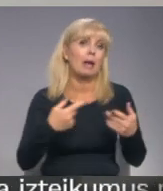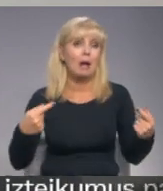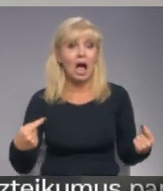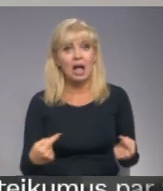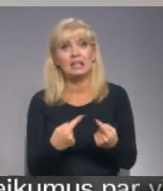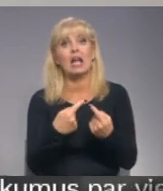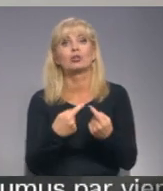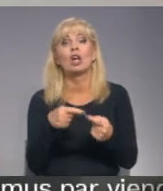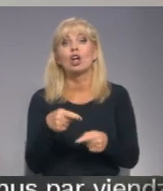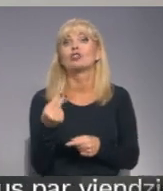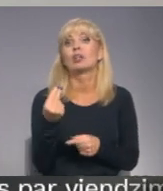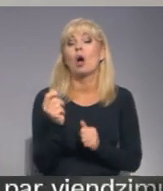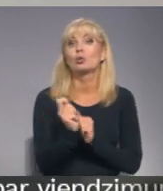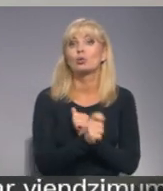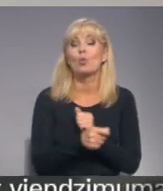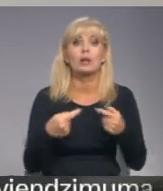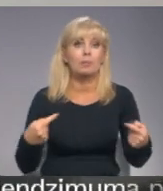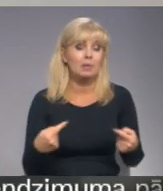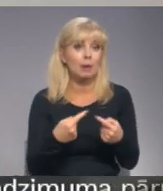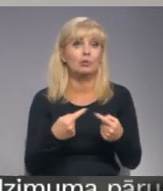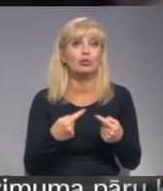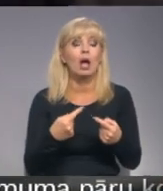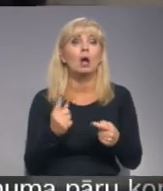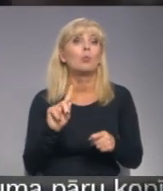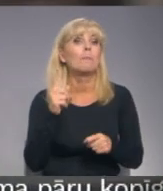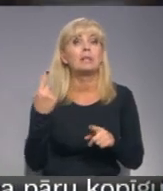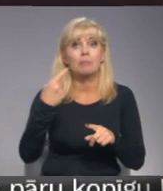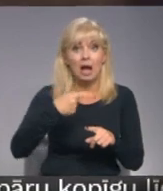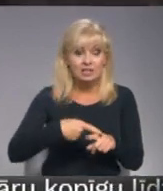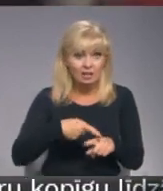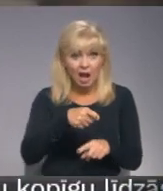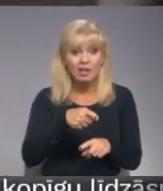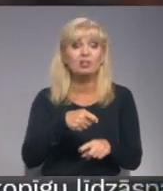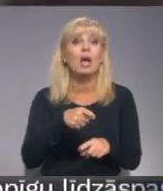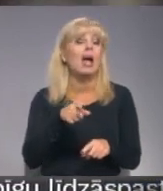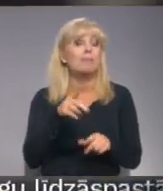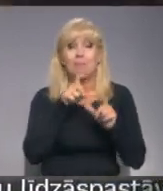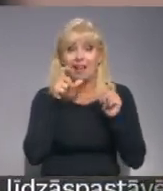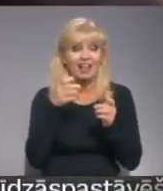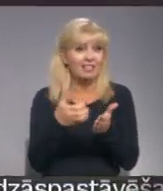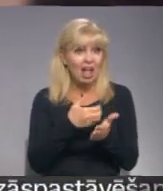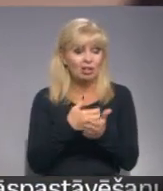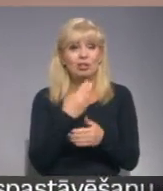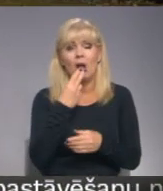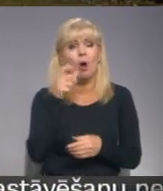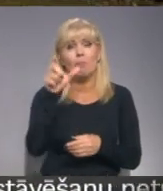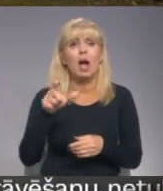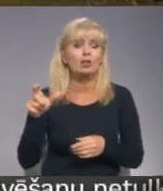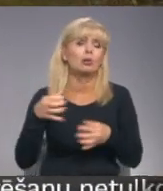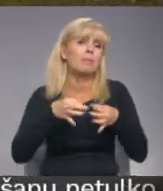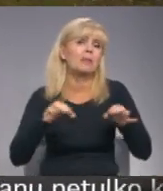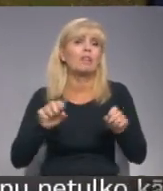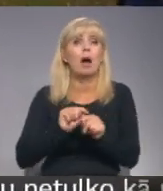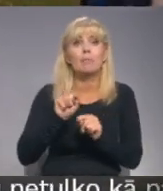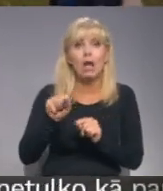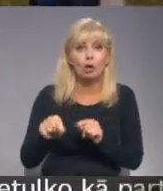arī šī naudas soda piemārošana uzreiz no pirmās reizi. To, maskas jānēsā un to lietošanu nav uzskatām par personas brīvības pārkāpumu,